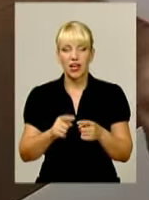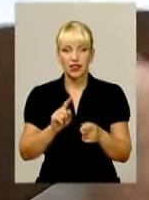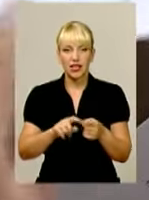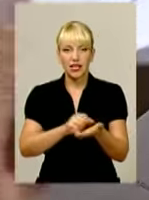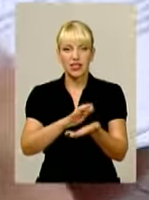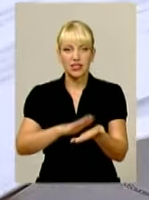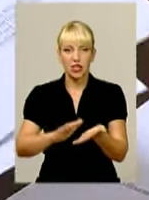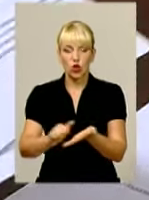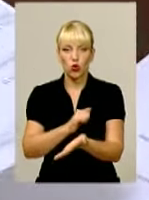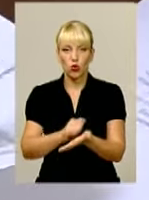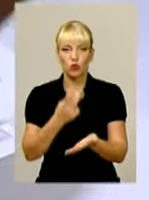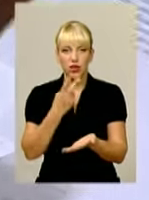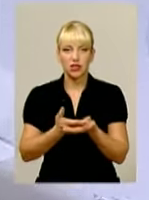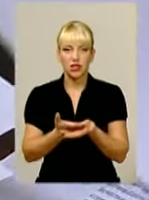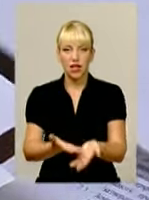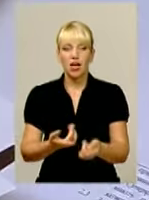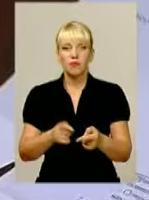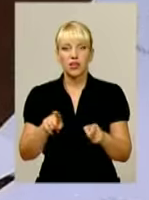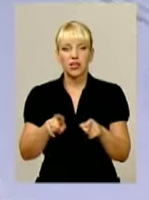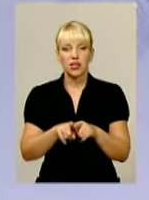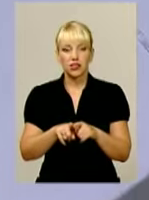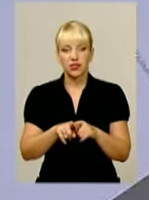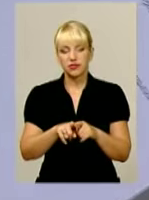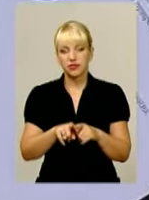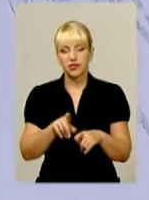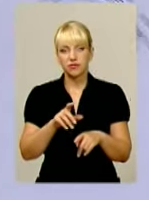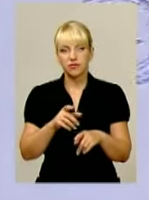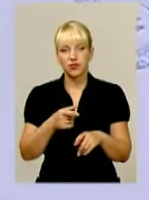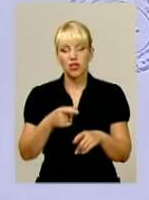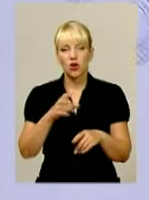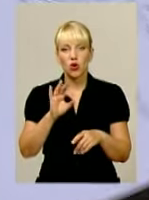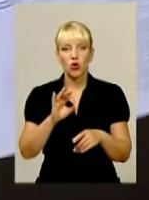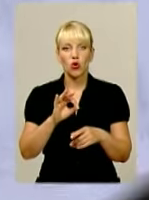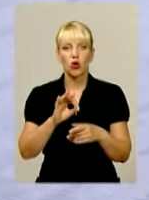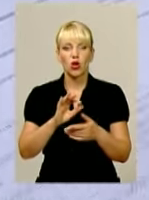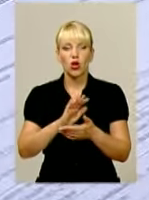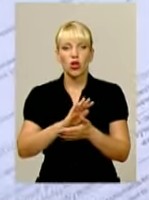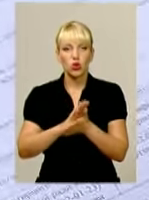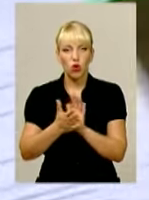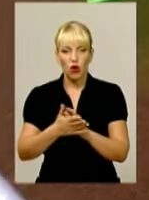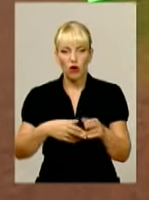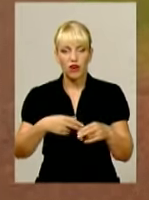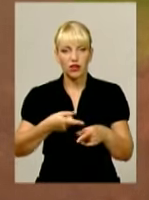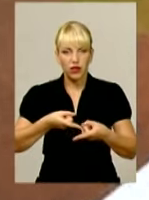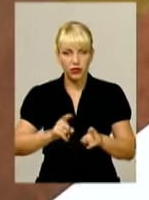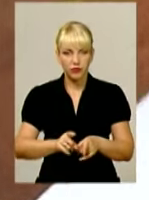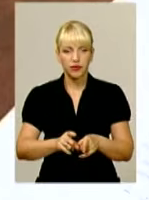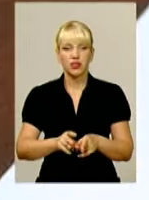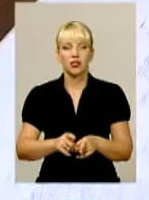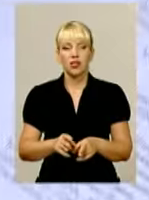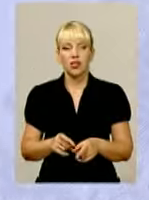їхнього. Це рішення міської ради, щоб з нами в составі договору суперфікцію. Це